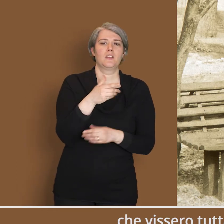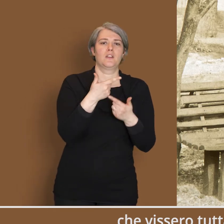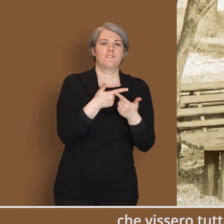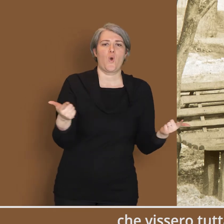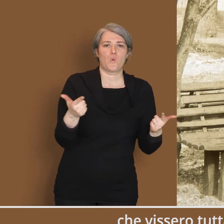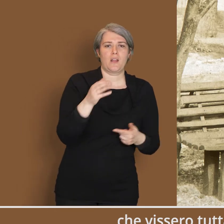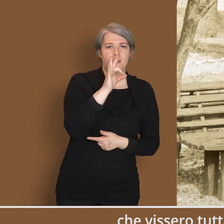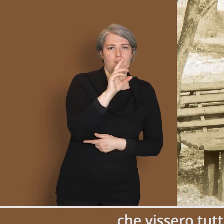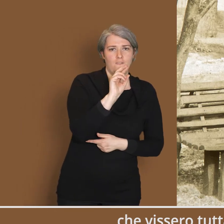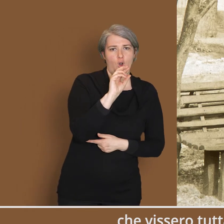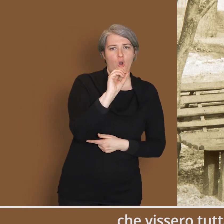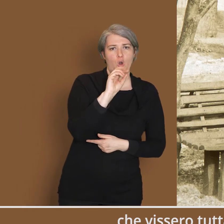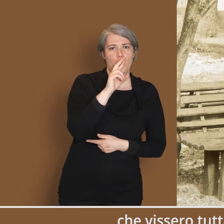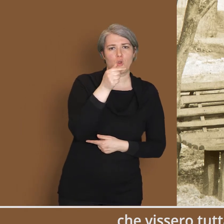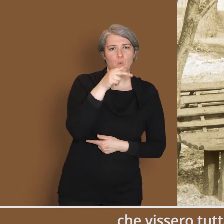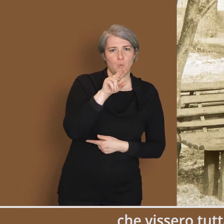erano parte della famiglia.